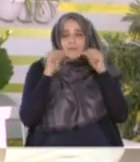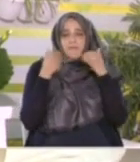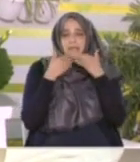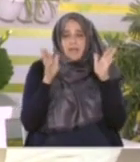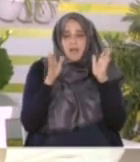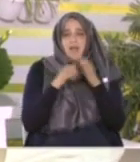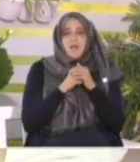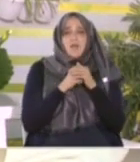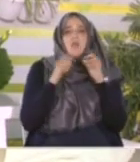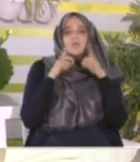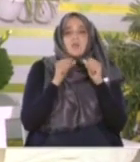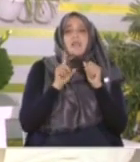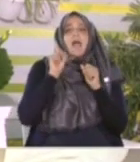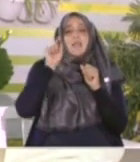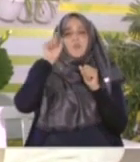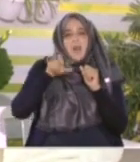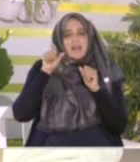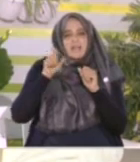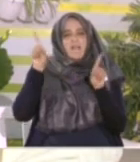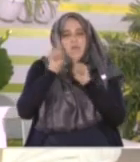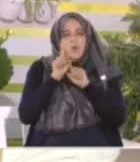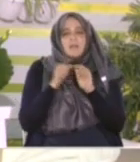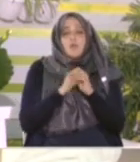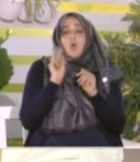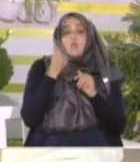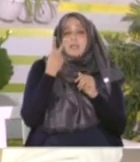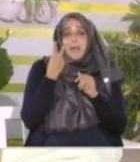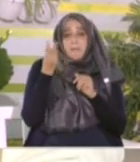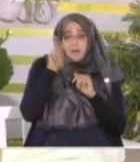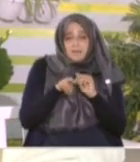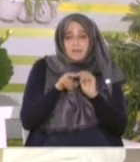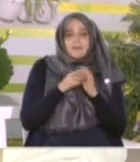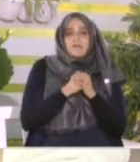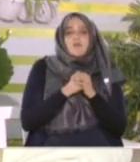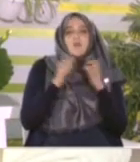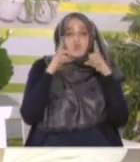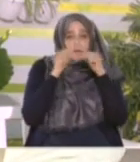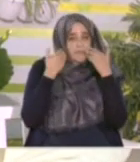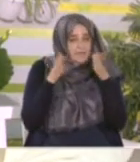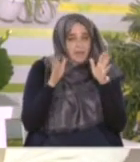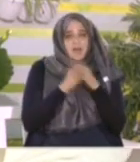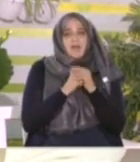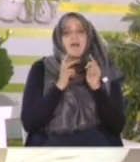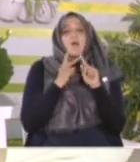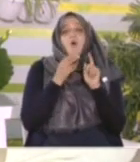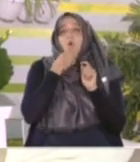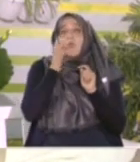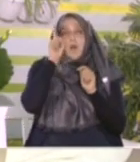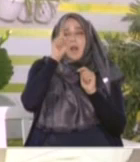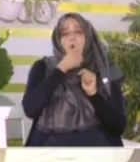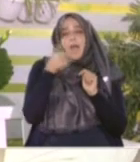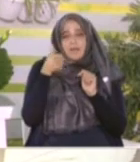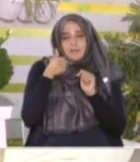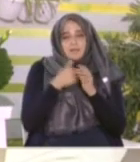وصورة قل يا أيها الكافرون والركعة الثانية بصورة الفاتحة وصورة قل هو الله أحد